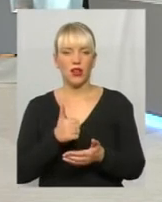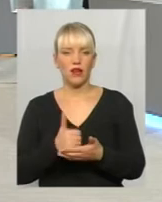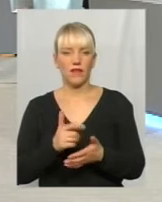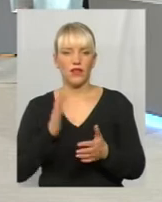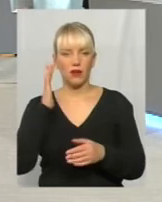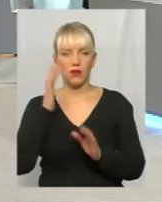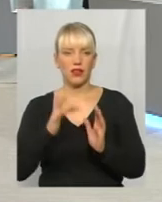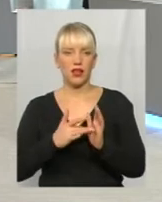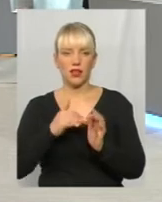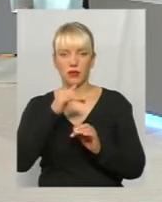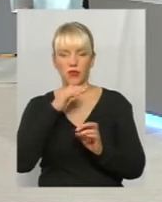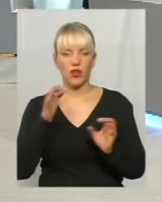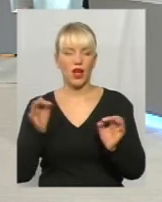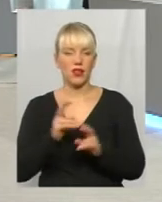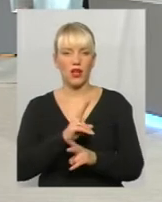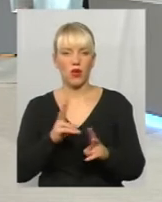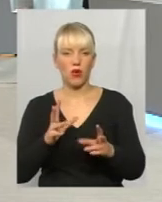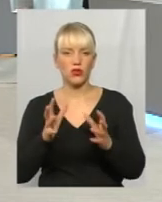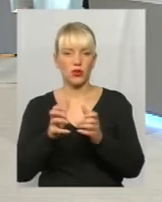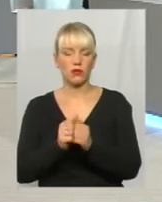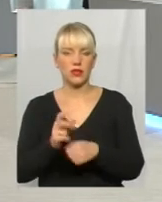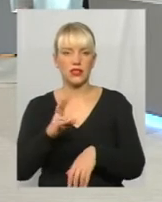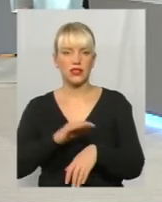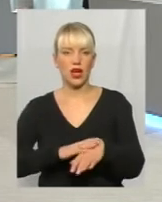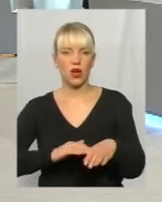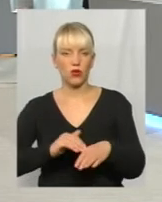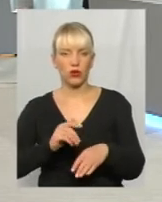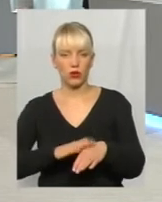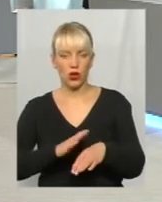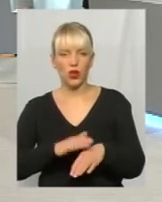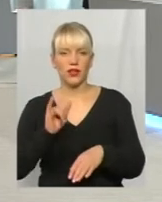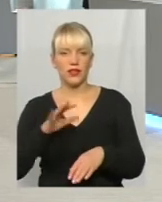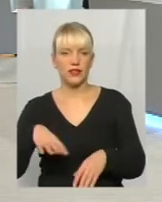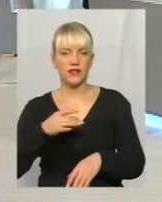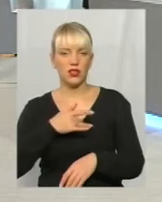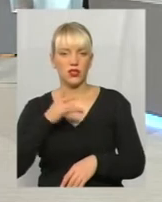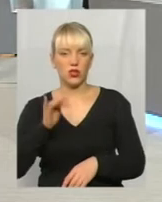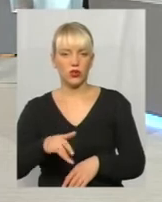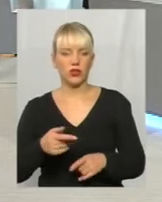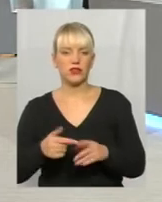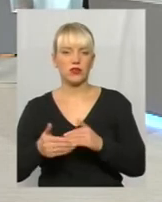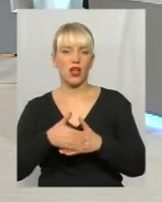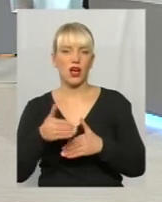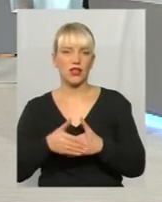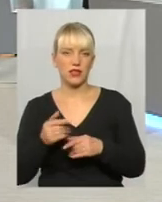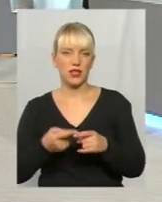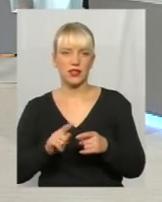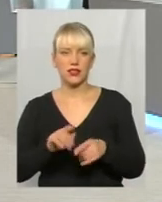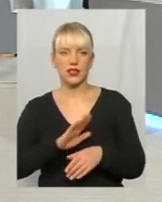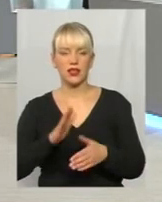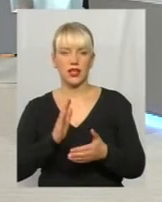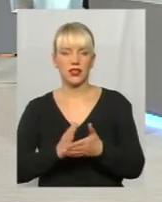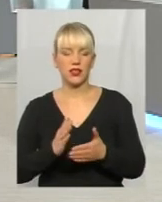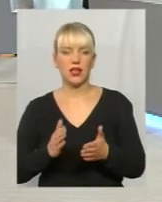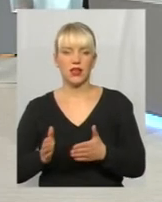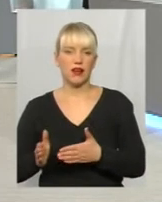за руку і з усією строгістю наказати. Це абсолютно не є підхід сучасного